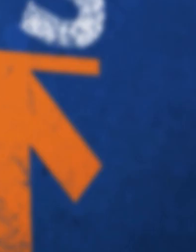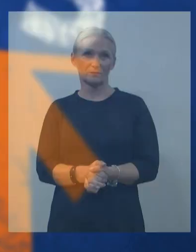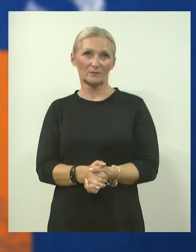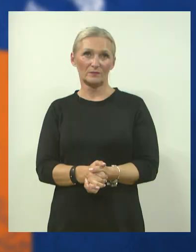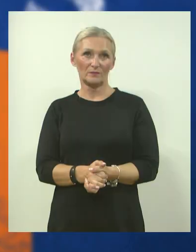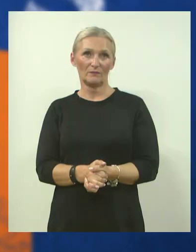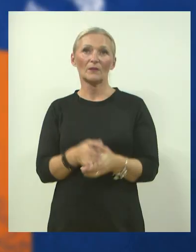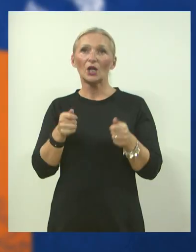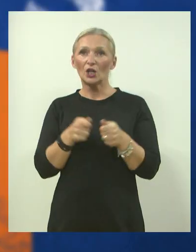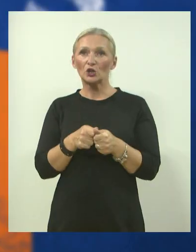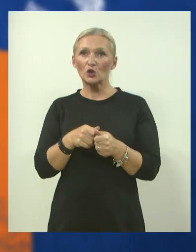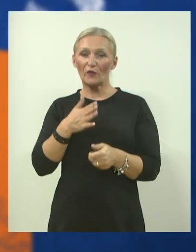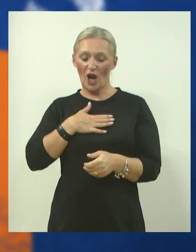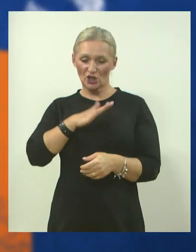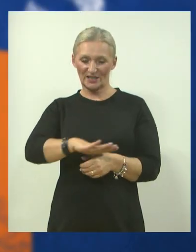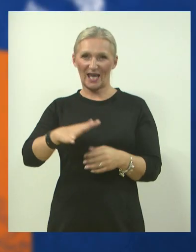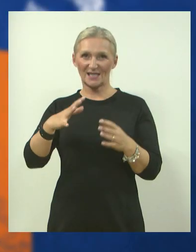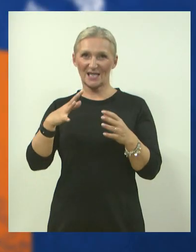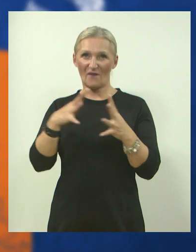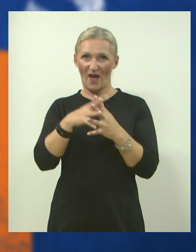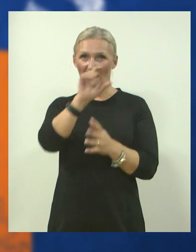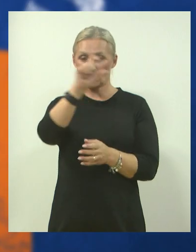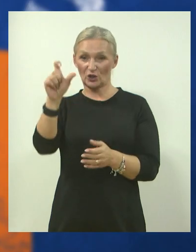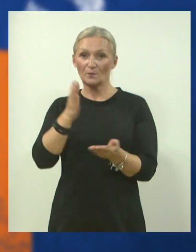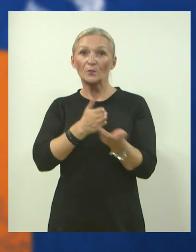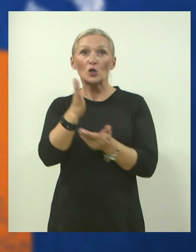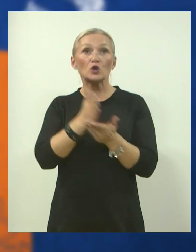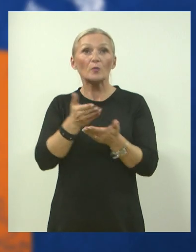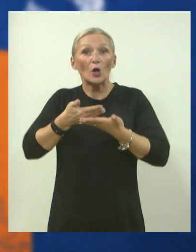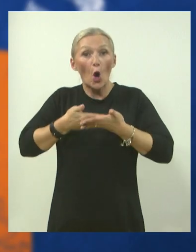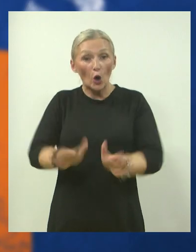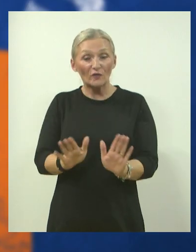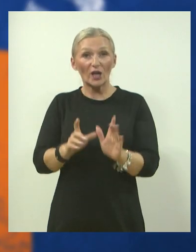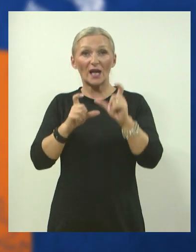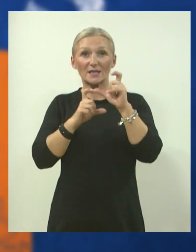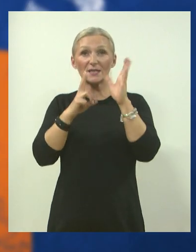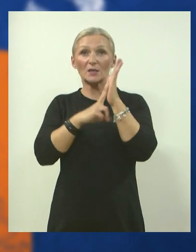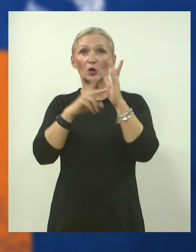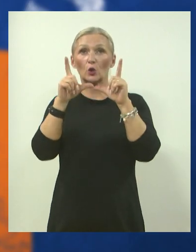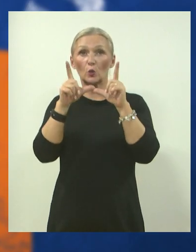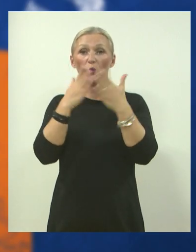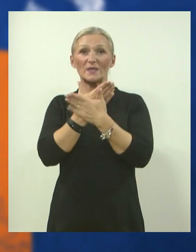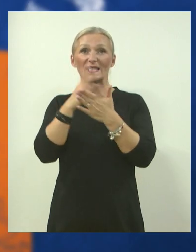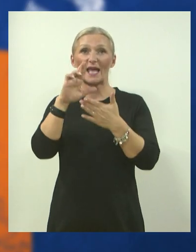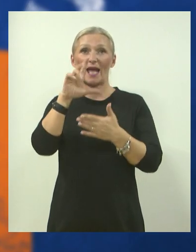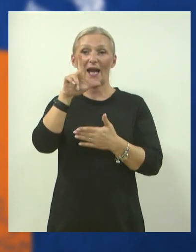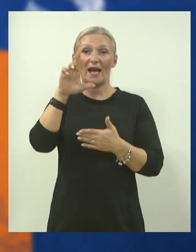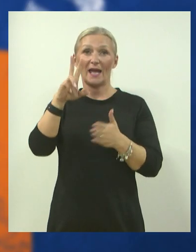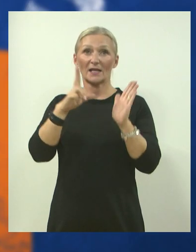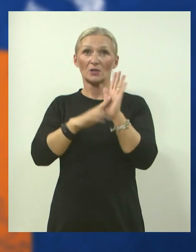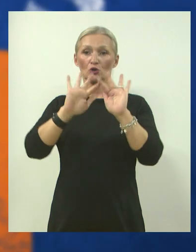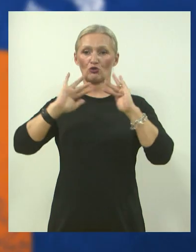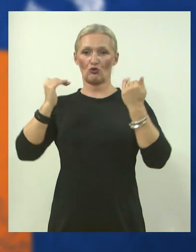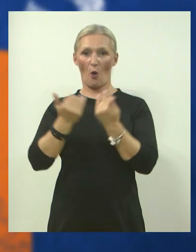U društvu Naša djeca Varaždin službeno je otvorena snu zelen soba, više osjetilno okruženje koje dokazano